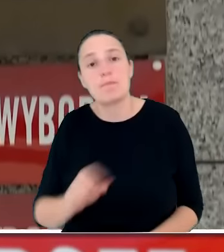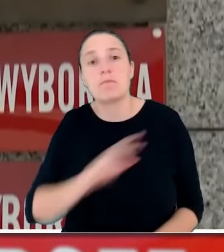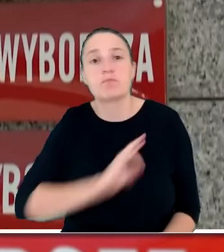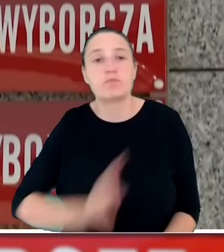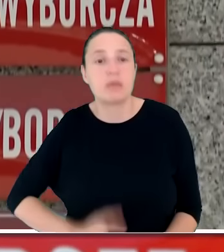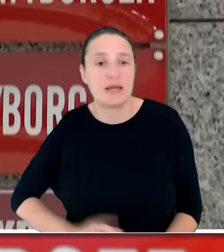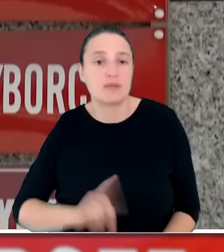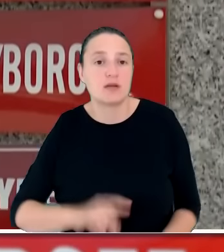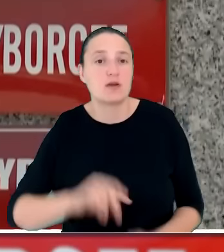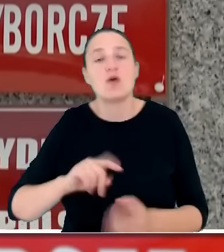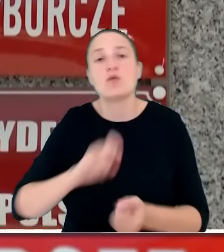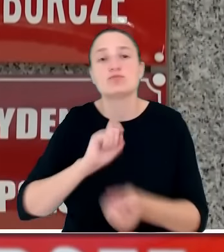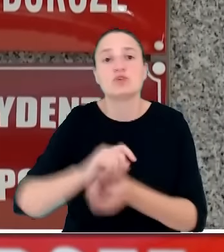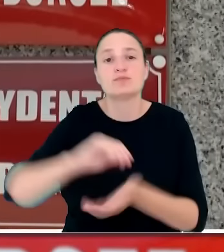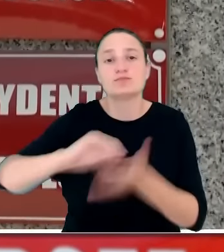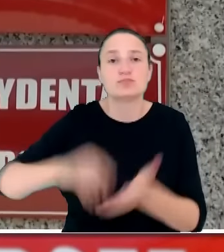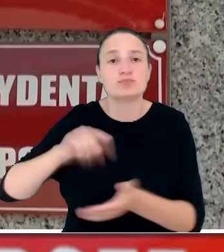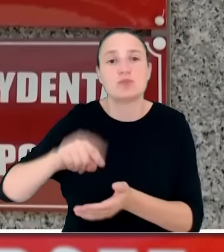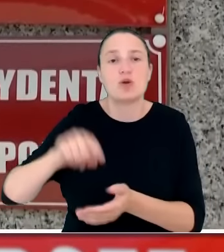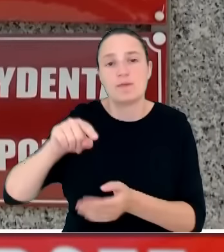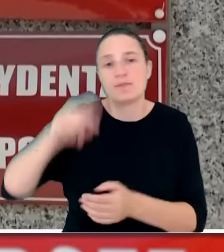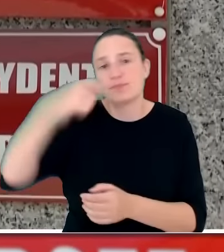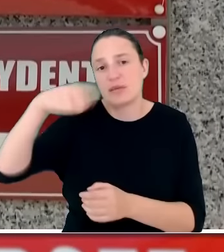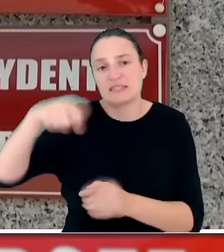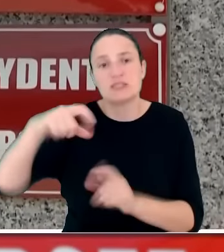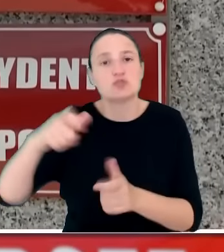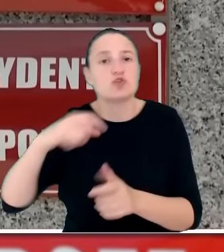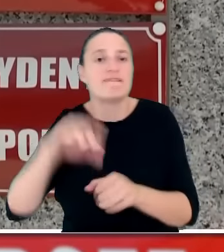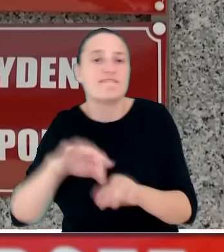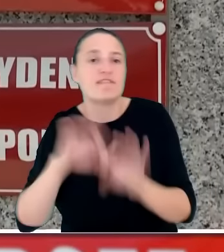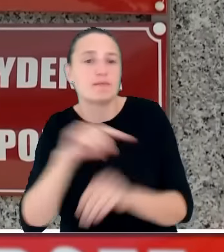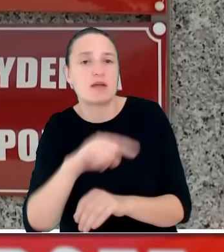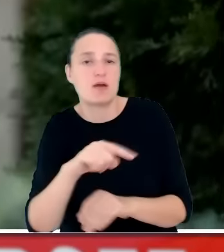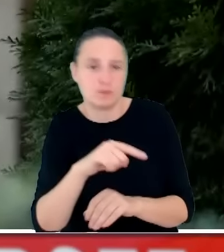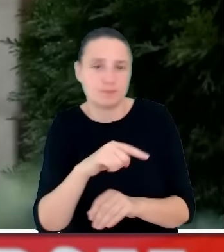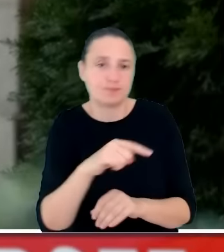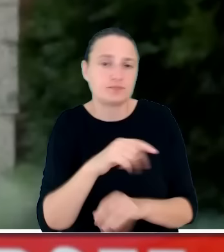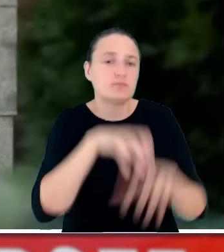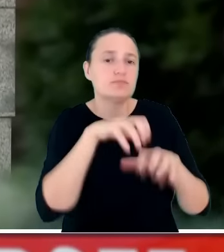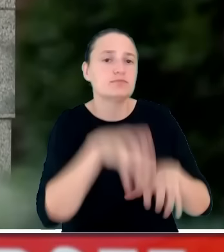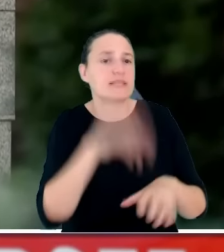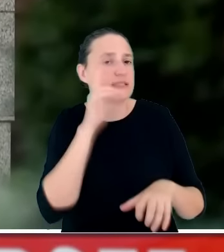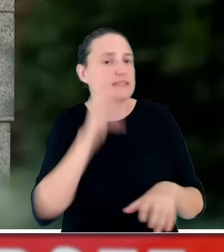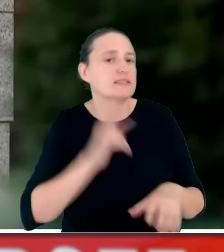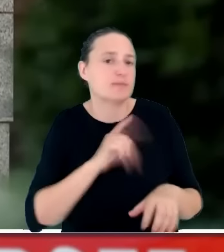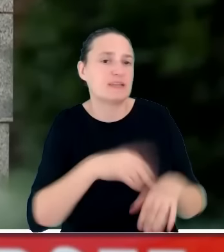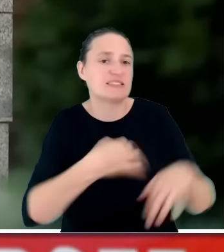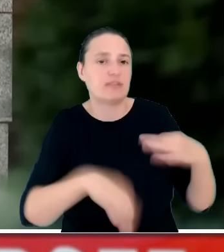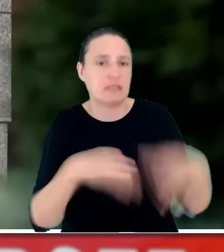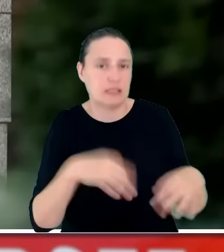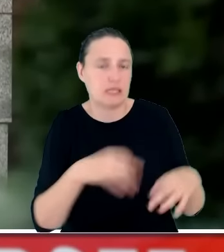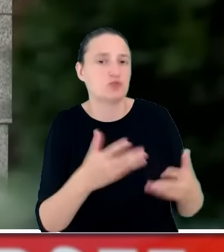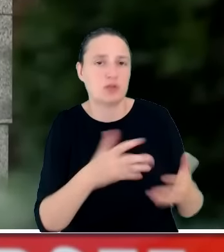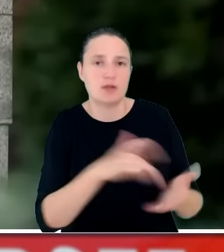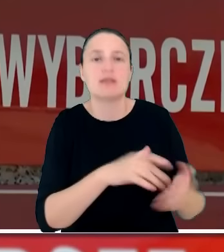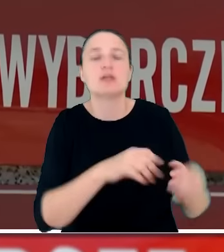pana prezydenta powołującą pana sędziego do wyboru prezesa Izby Cywilnej w Sądzie Najwyższym. Bo to jest bardzo ciekawy